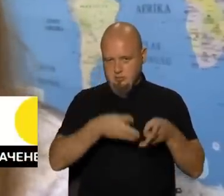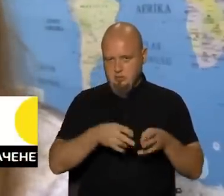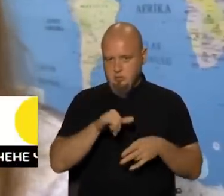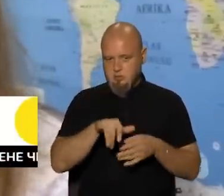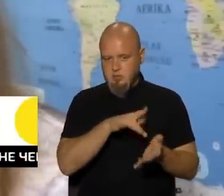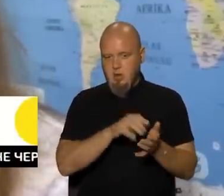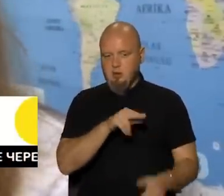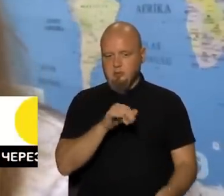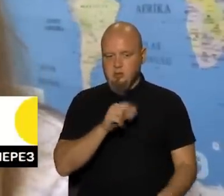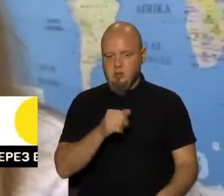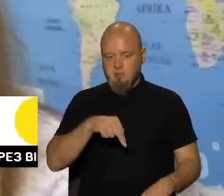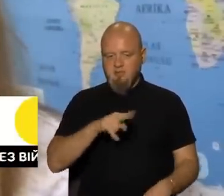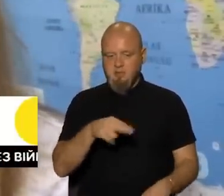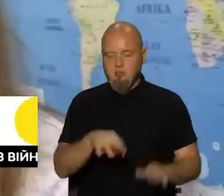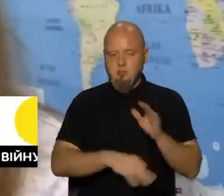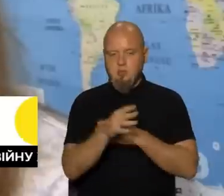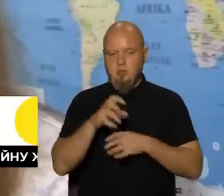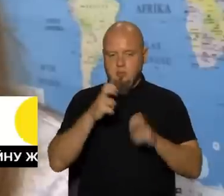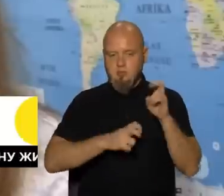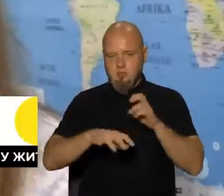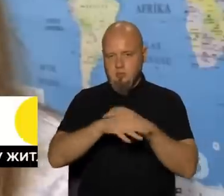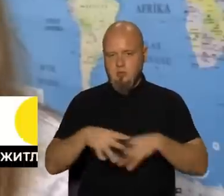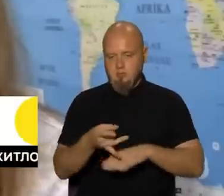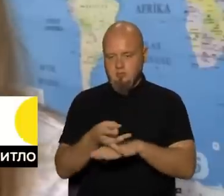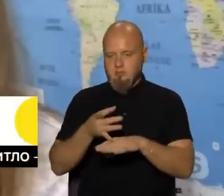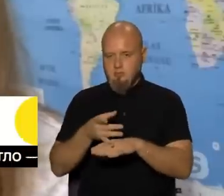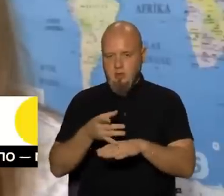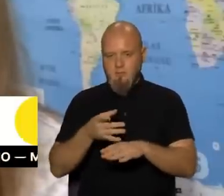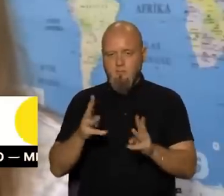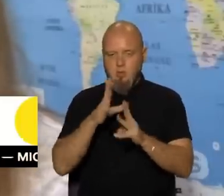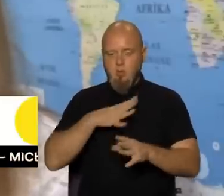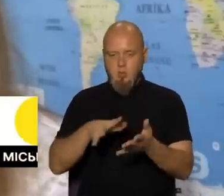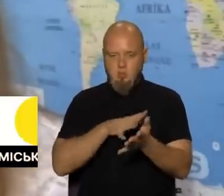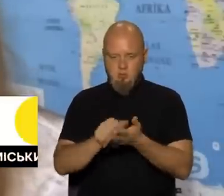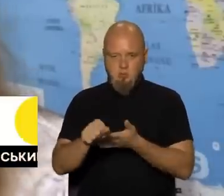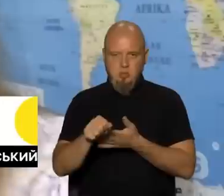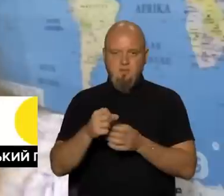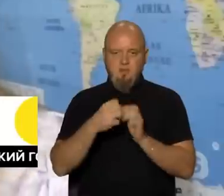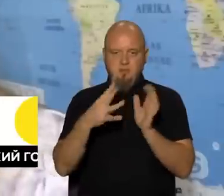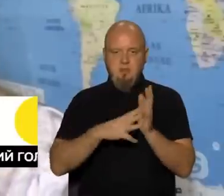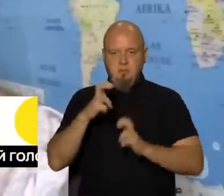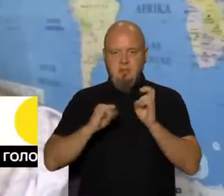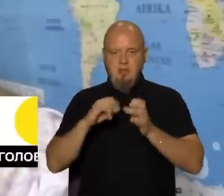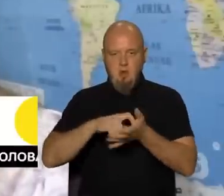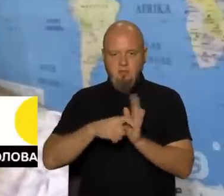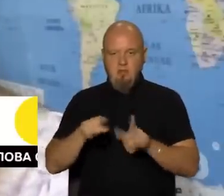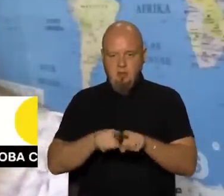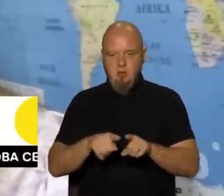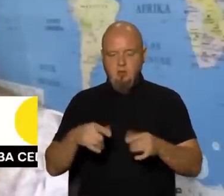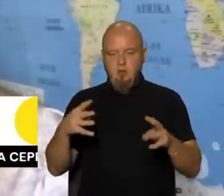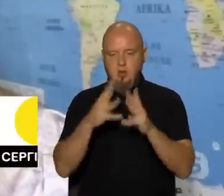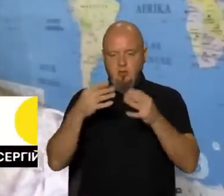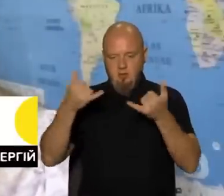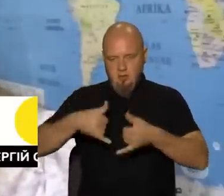У провінції Адана на Південному Сході у промисловій зоні вогнем було ушкоджено 18 підприємств та офісів. І також горів хімічний